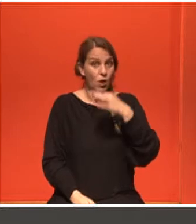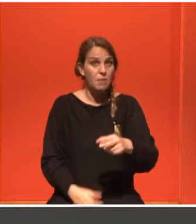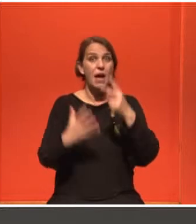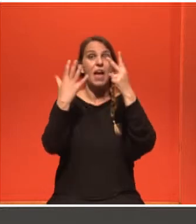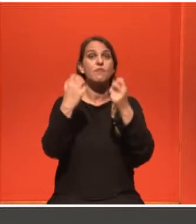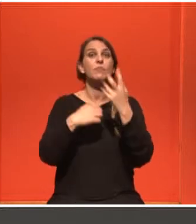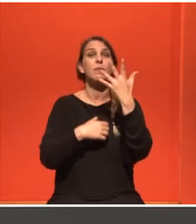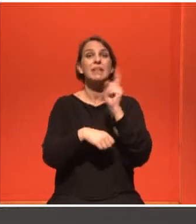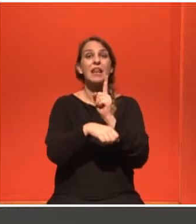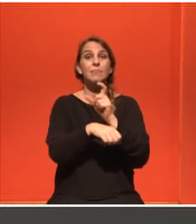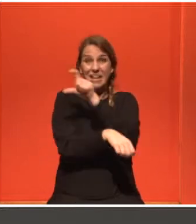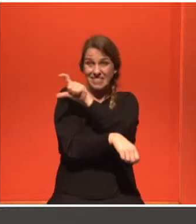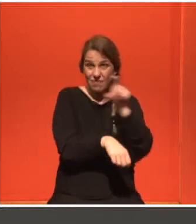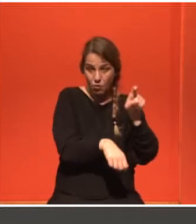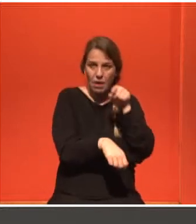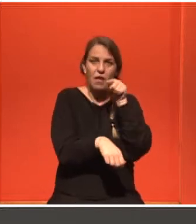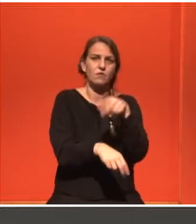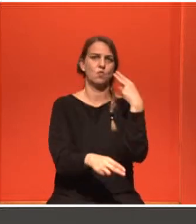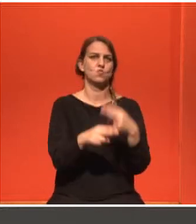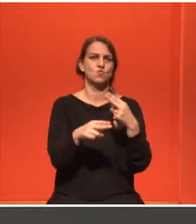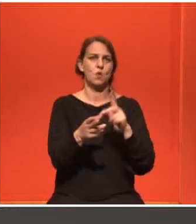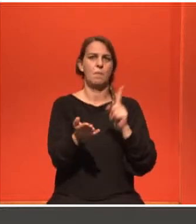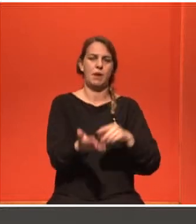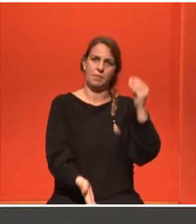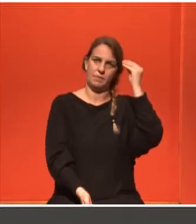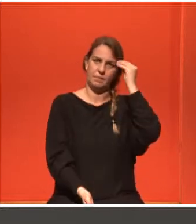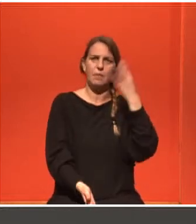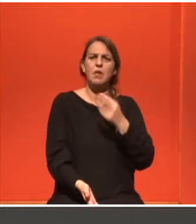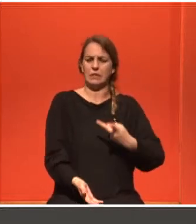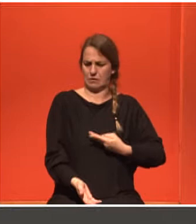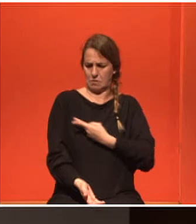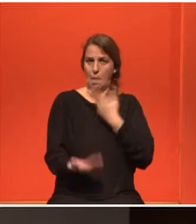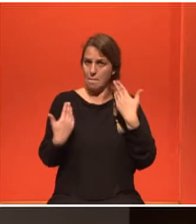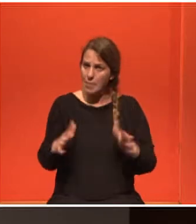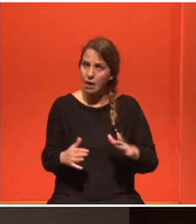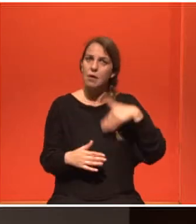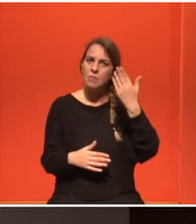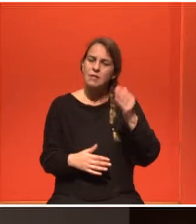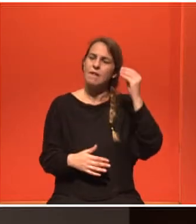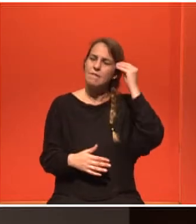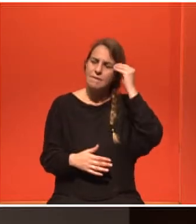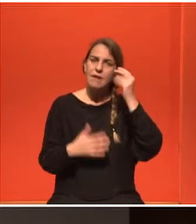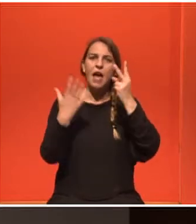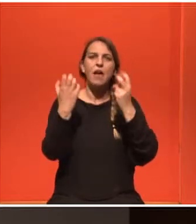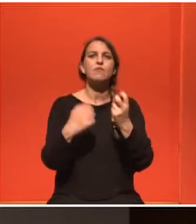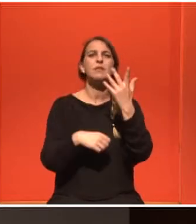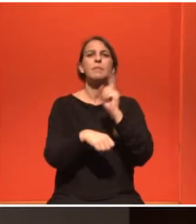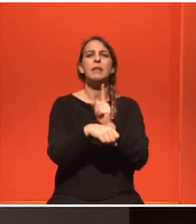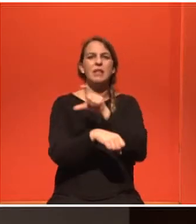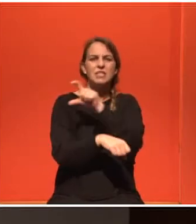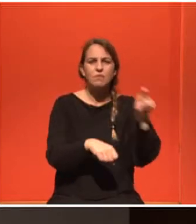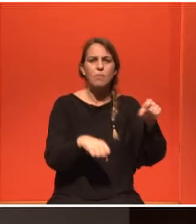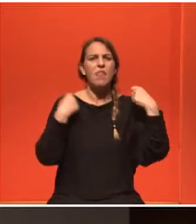Είναι ο χρυσός κανόνας και μετά τη χειρουργική του καρκίνου του μαστού. Είναι σπουδαίο αυτό που είπατε και να μείνει